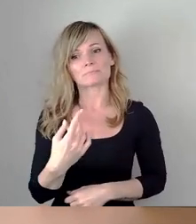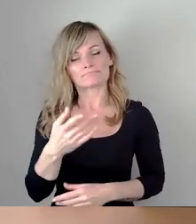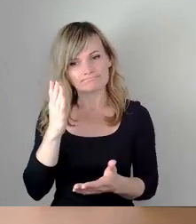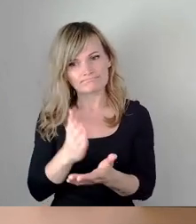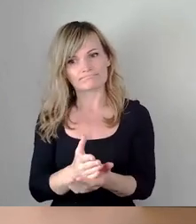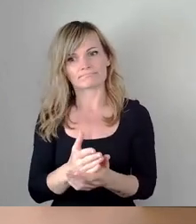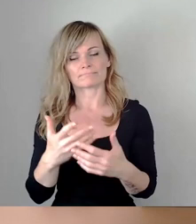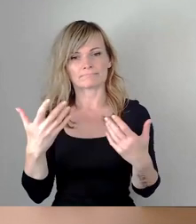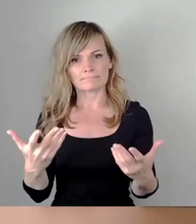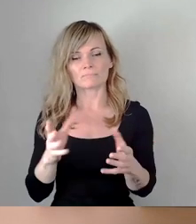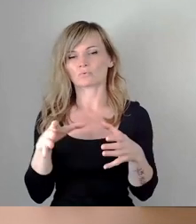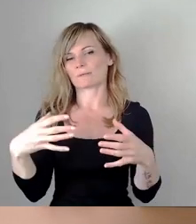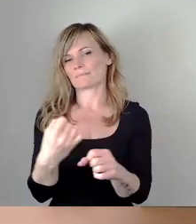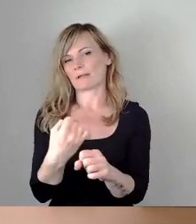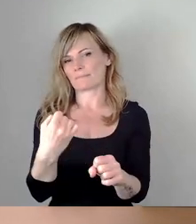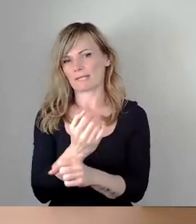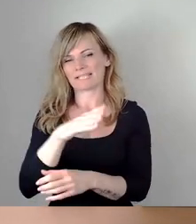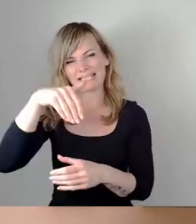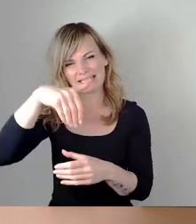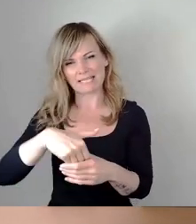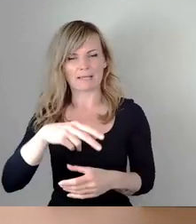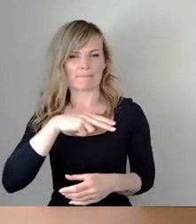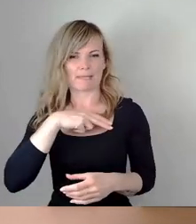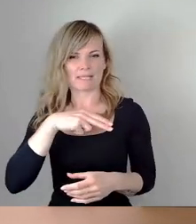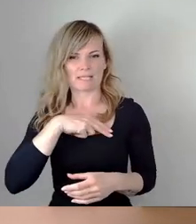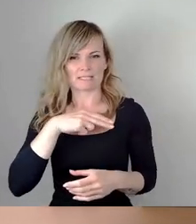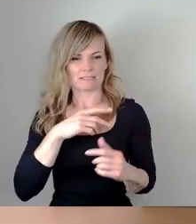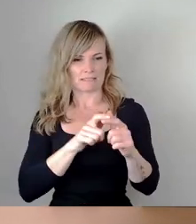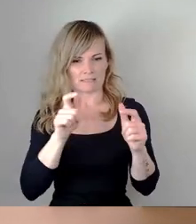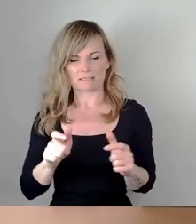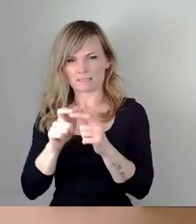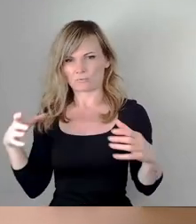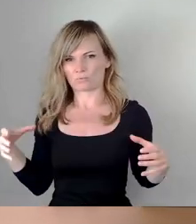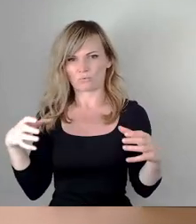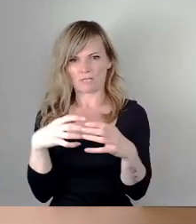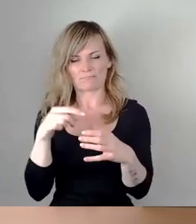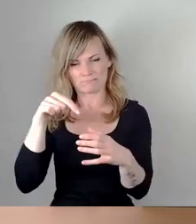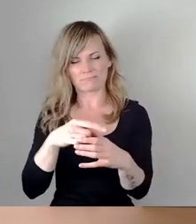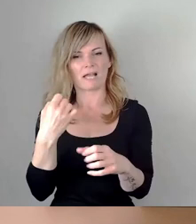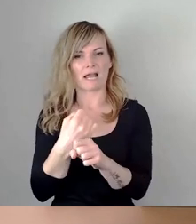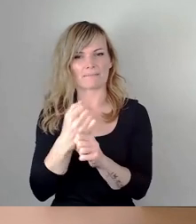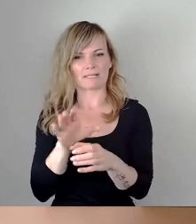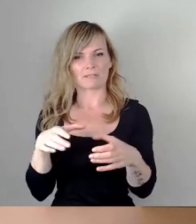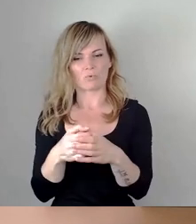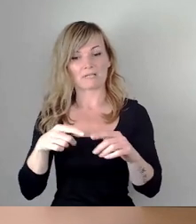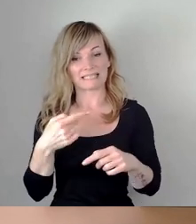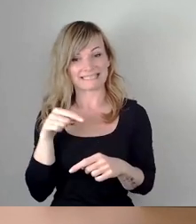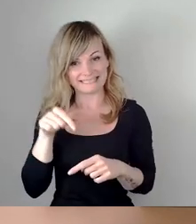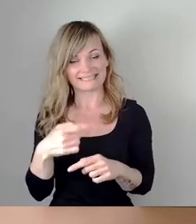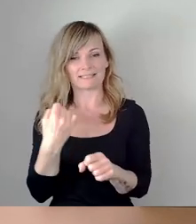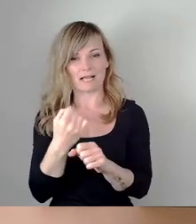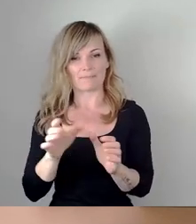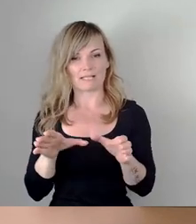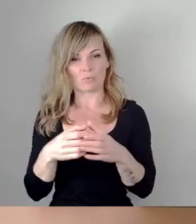Zusammenarbeit in der Ministerien Arbeitsgruppe dann die Tätigkeit aufnimmt, um genau diese Fragen substanziell